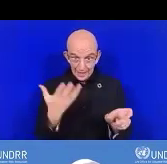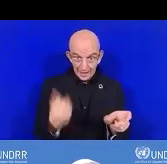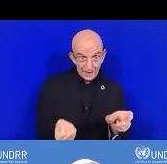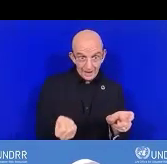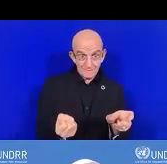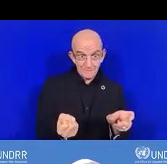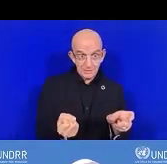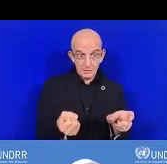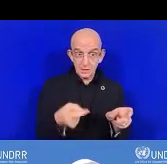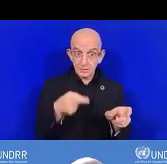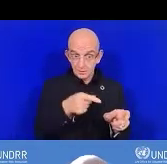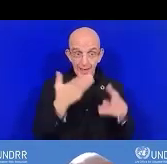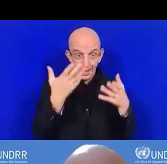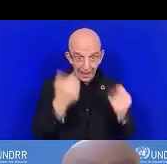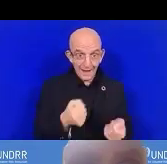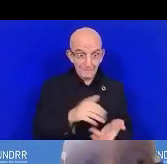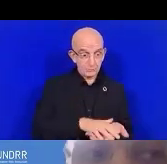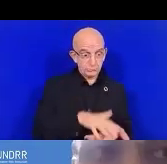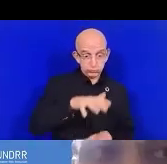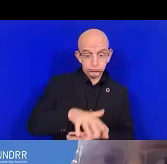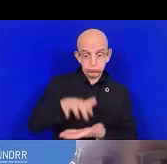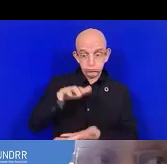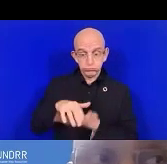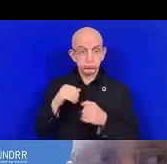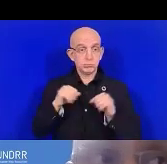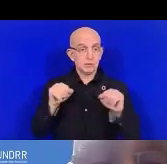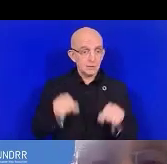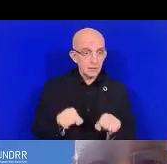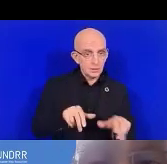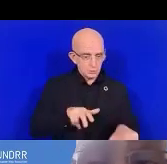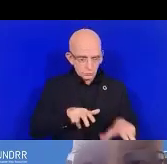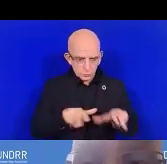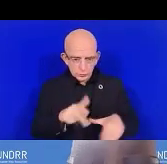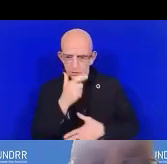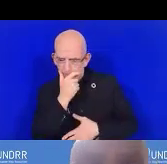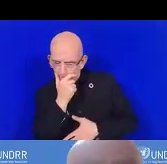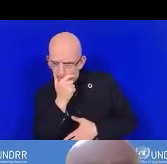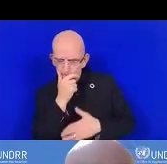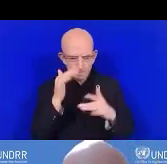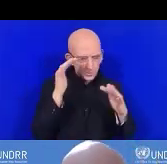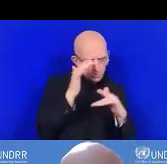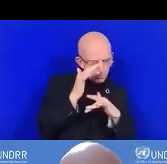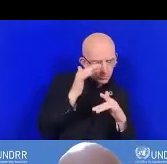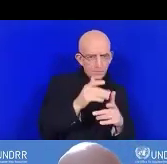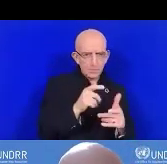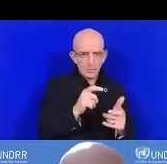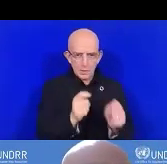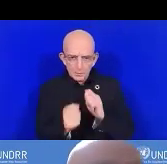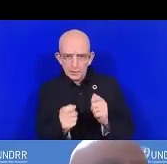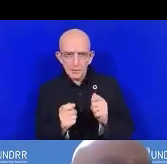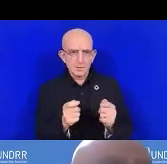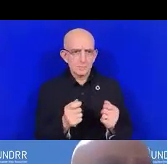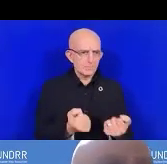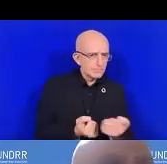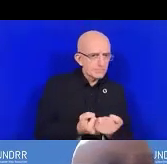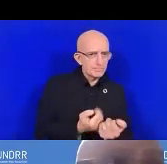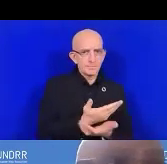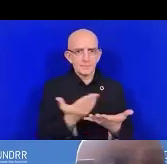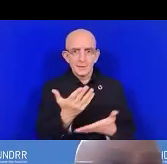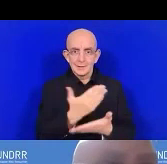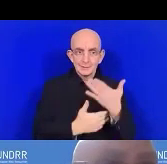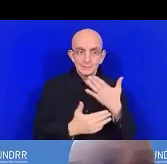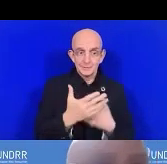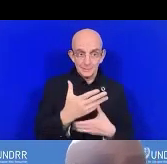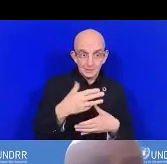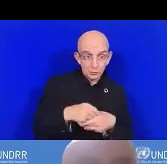adéquates pour coordonner et aborder l'inclusion du handicap dans la réduction de risque